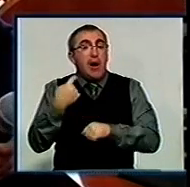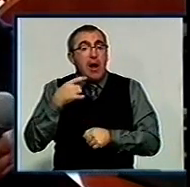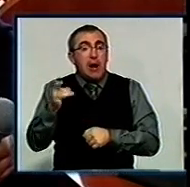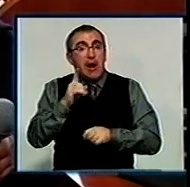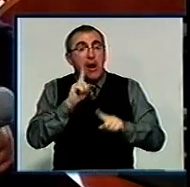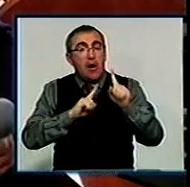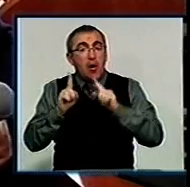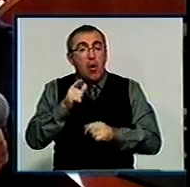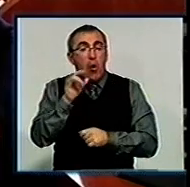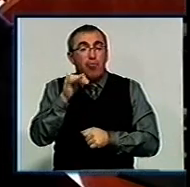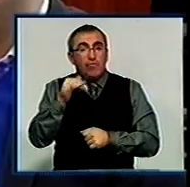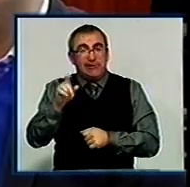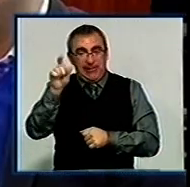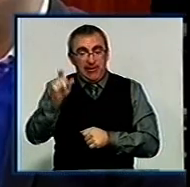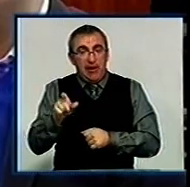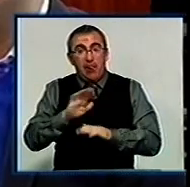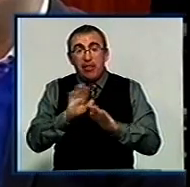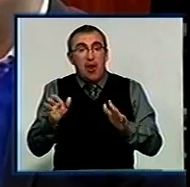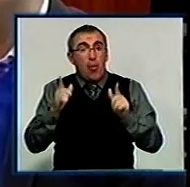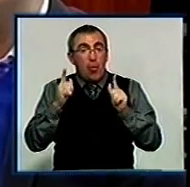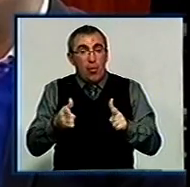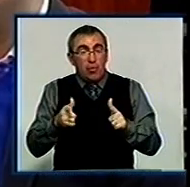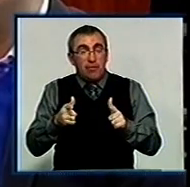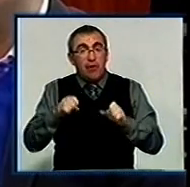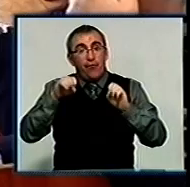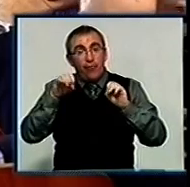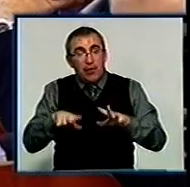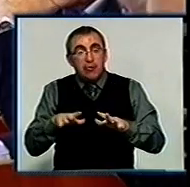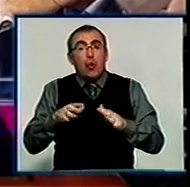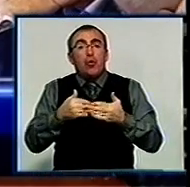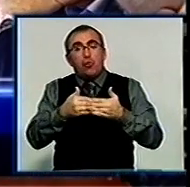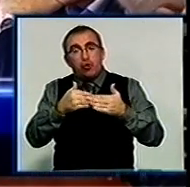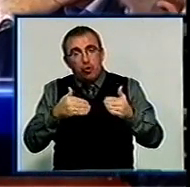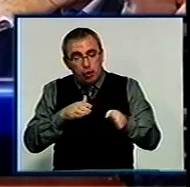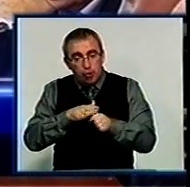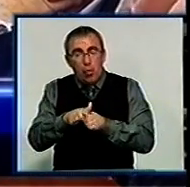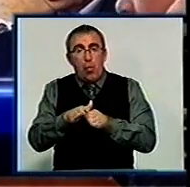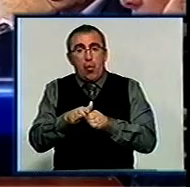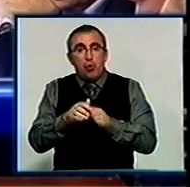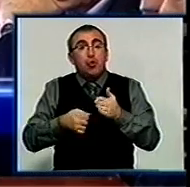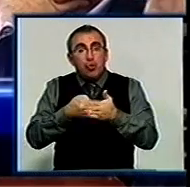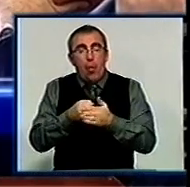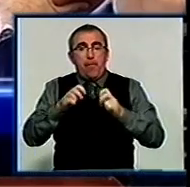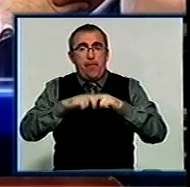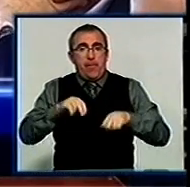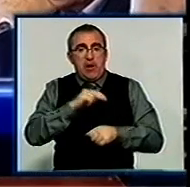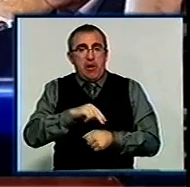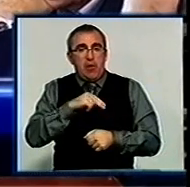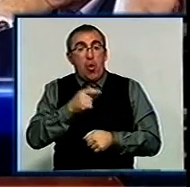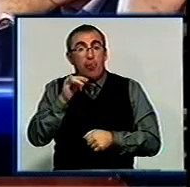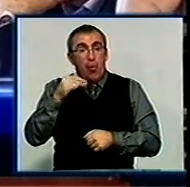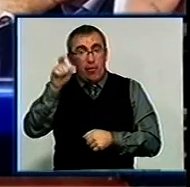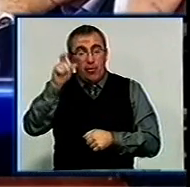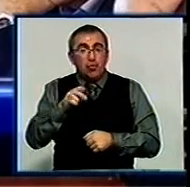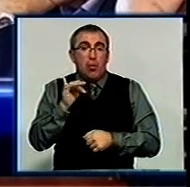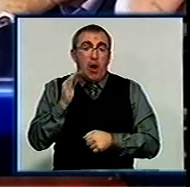райради Сергія Горбовського. Через неозгодженість вирішили це питання доопрацювати. Давайте відвладимо це питання, проробимо його по Горбовському,